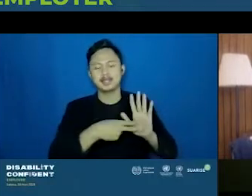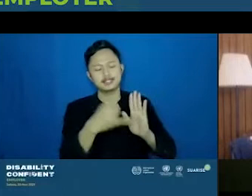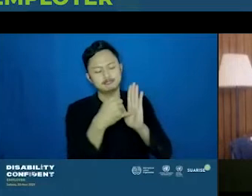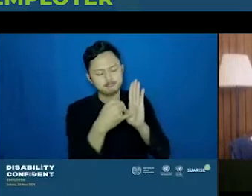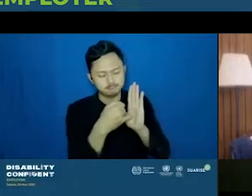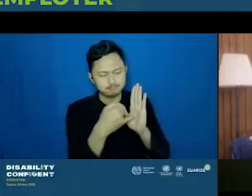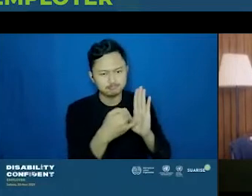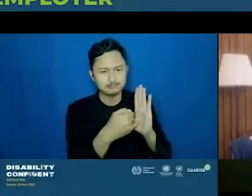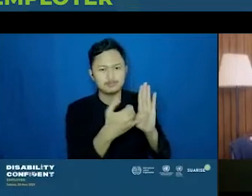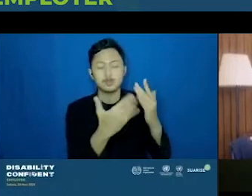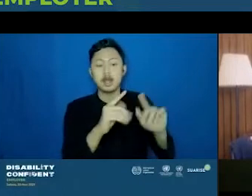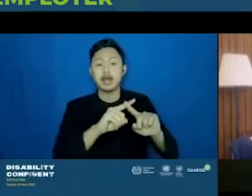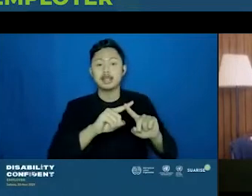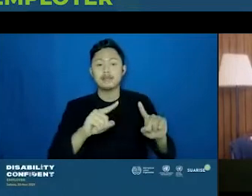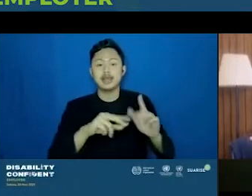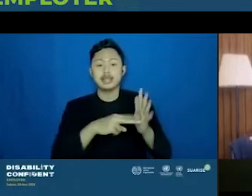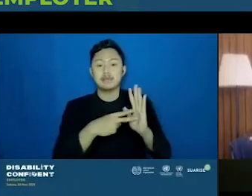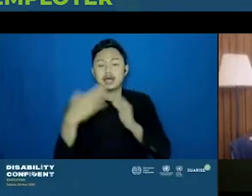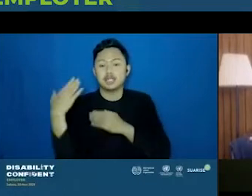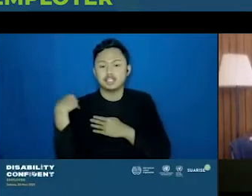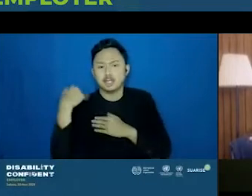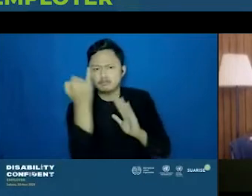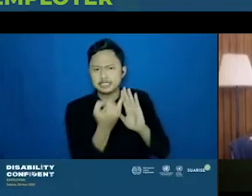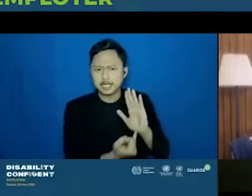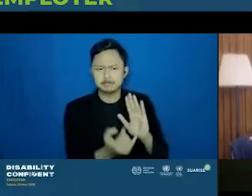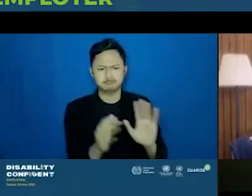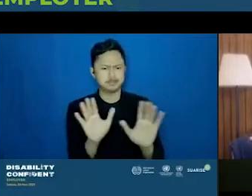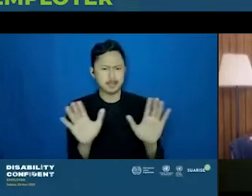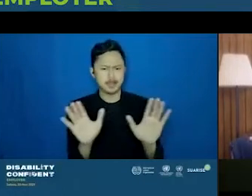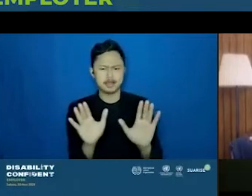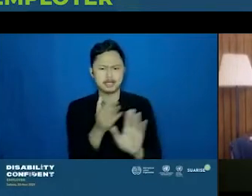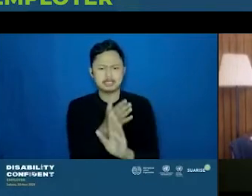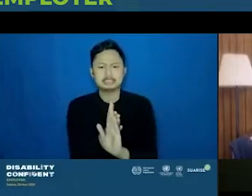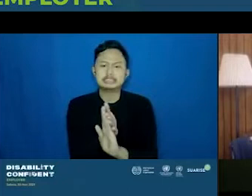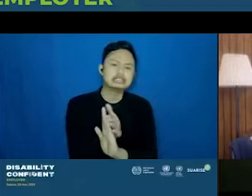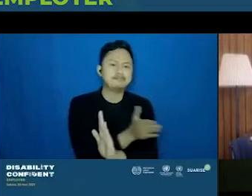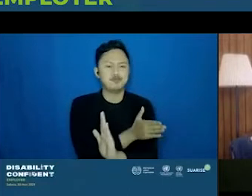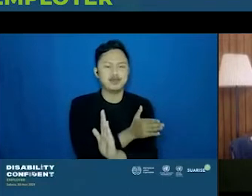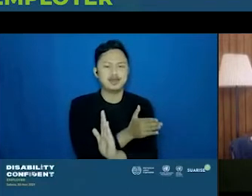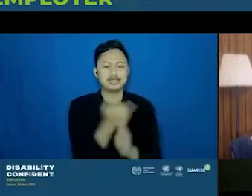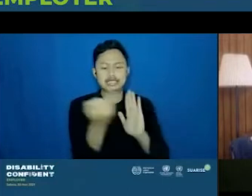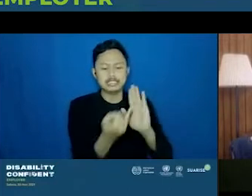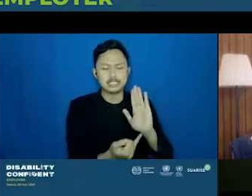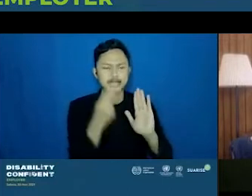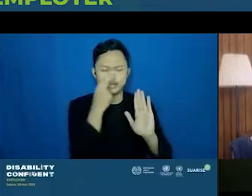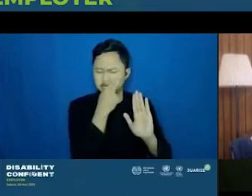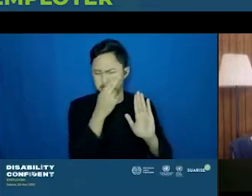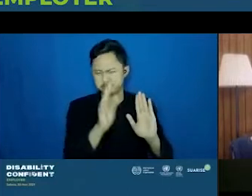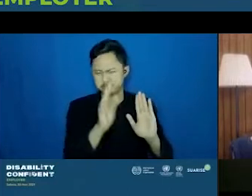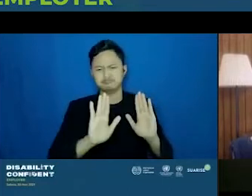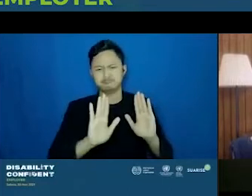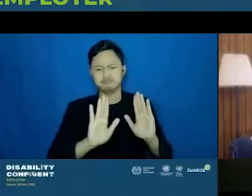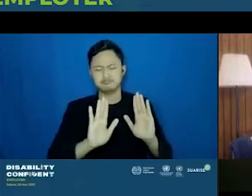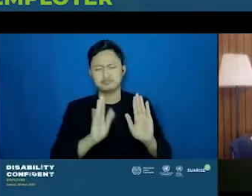punya tanggung jawab terhadap desain gitu. Karena sejak awal ya ketika bicara, ketika di interview